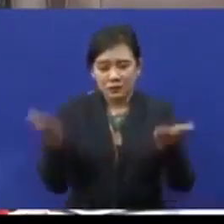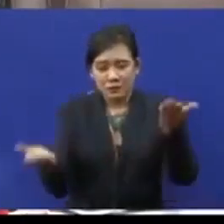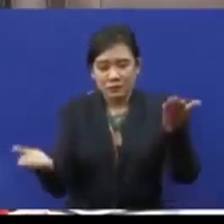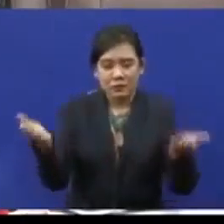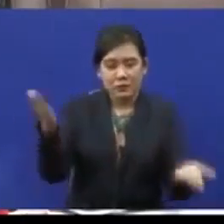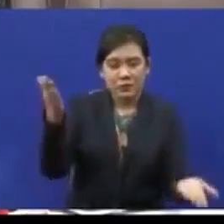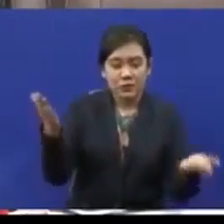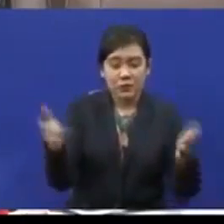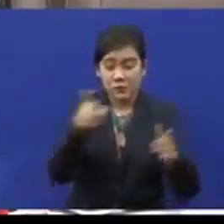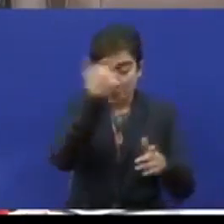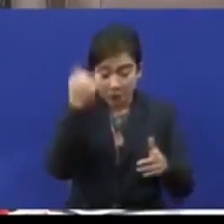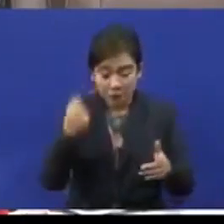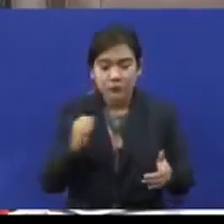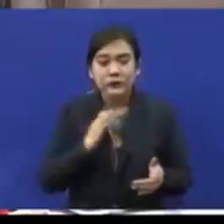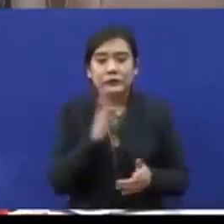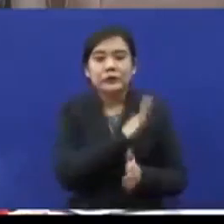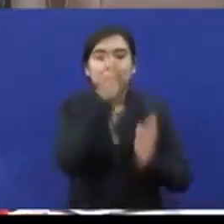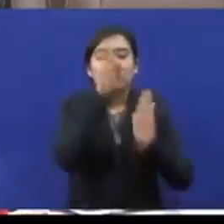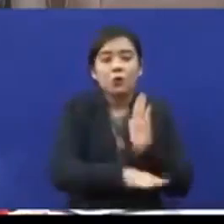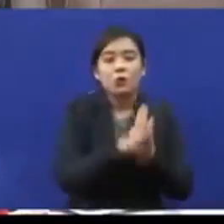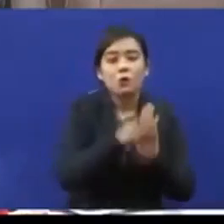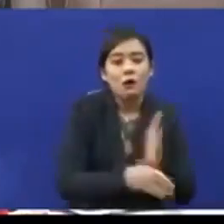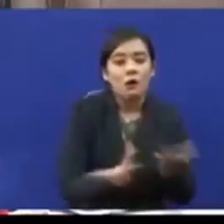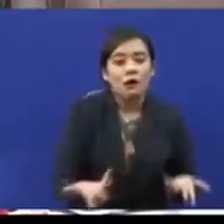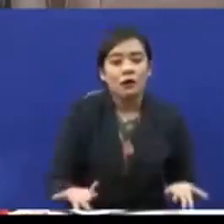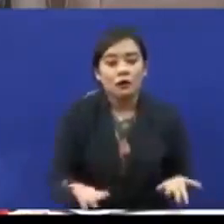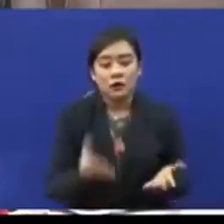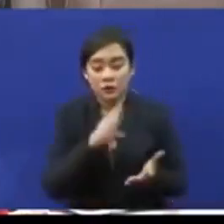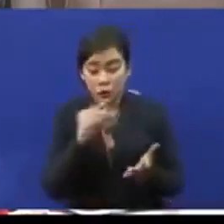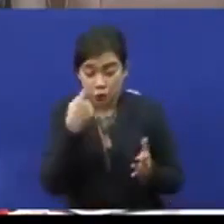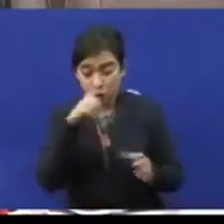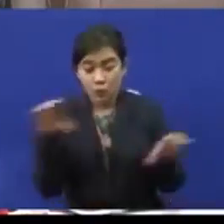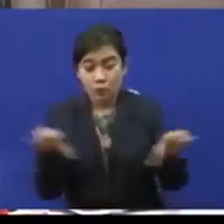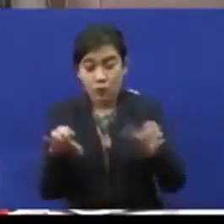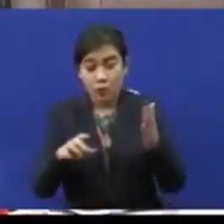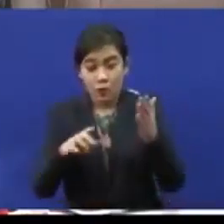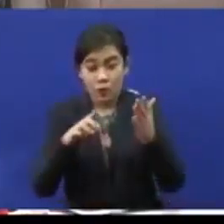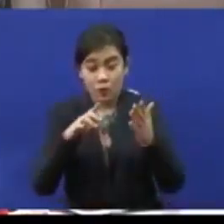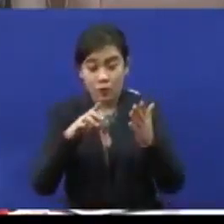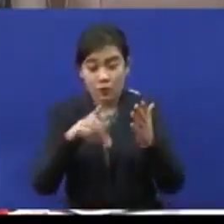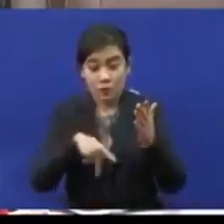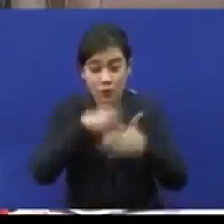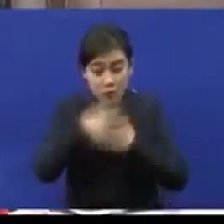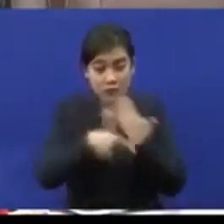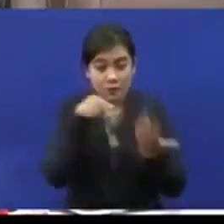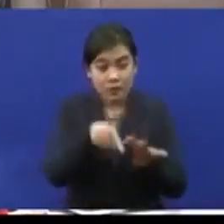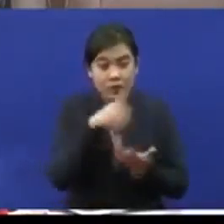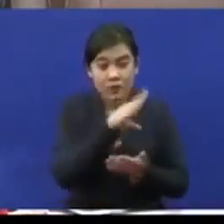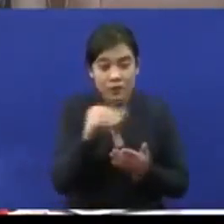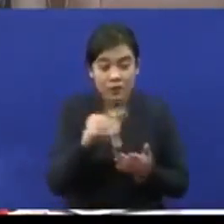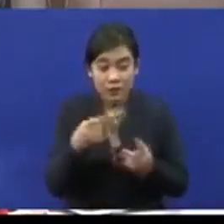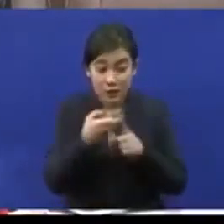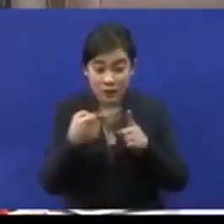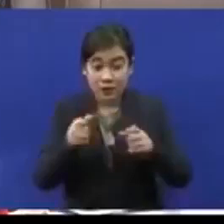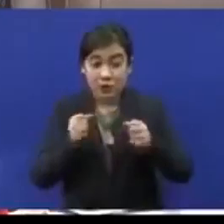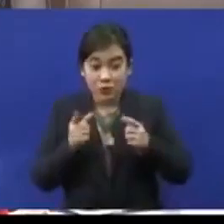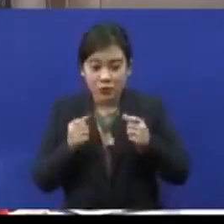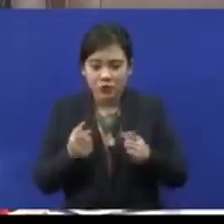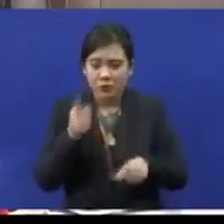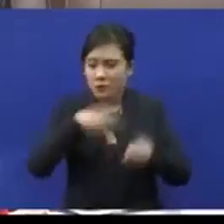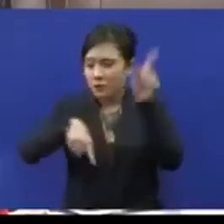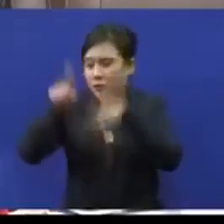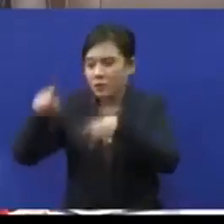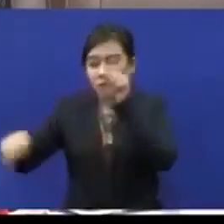kekurangan kaki tangan terlatih untuk menjalankan program pemulihan. Prestasi pembekal perkhidmatan dari sektor swasta juga berbeza-beza.